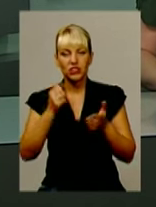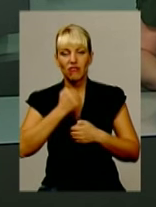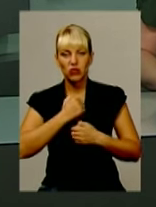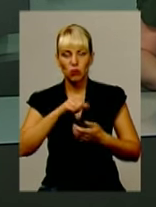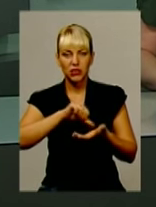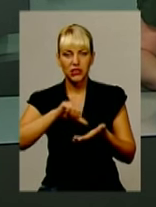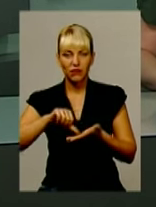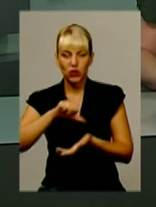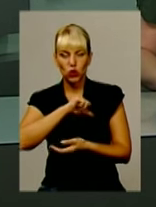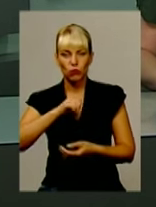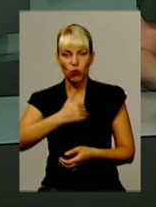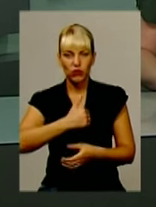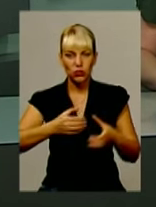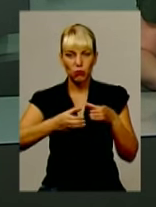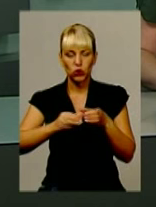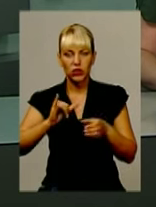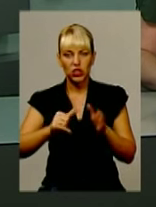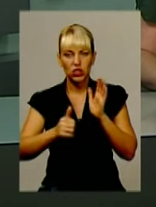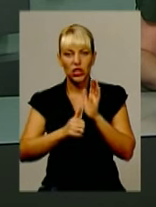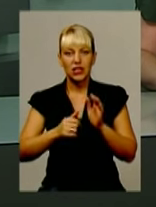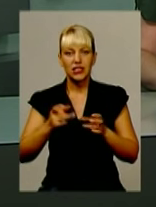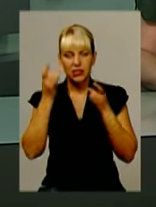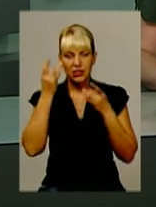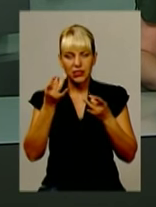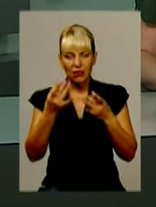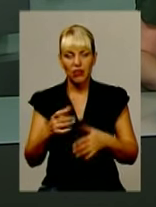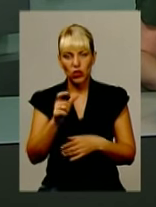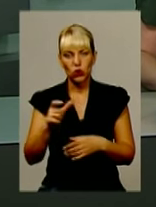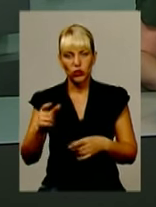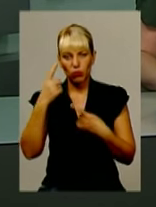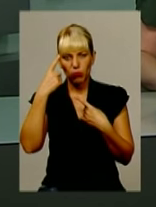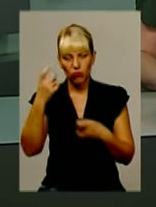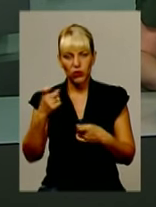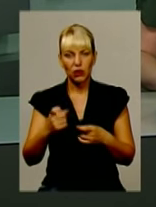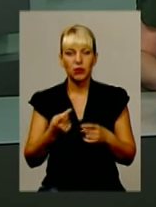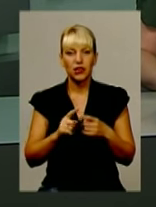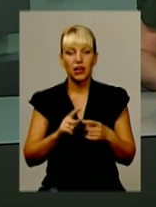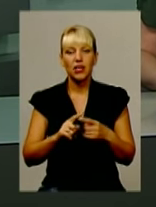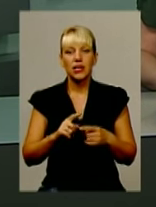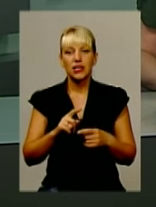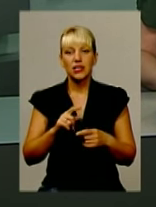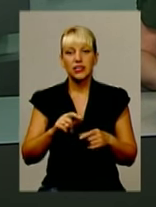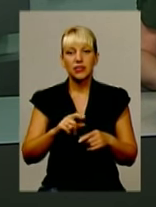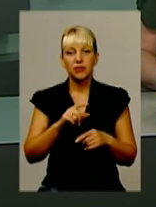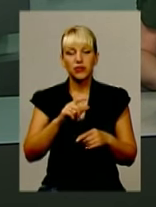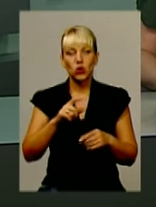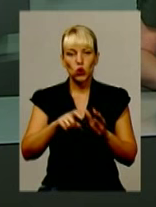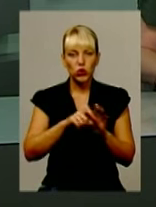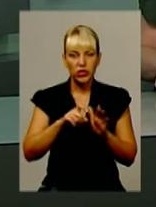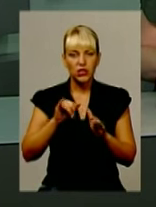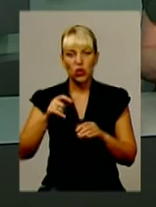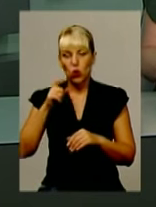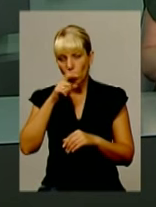батальйонів і цивільних, повідомила оповноважений президента України з питань мирного врегулювання ситуації в Донецькій і Луганській